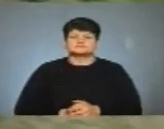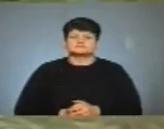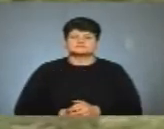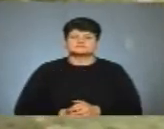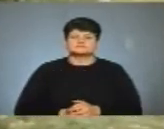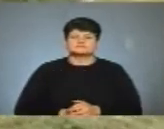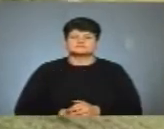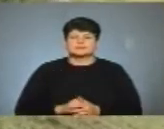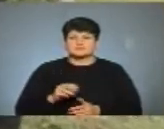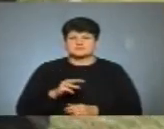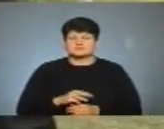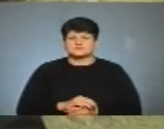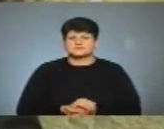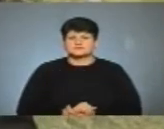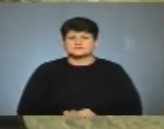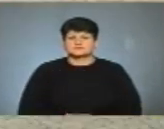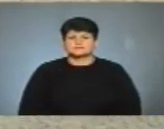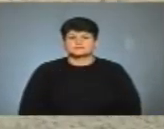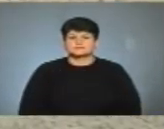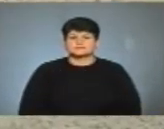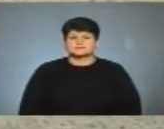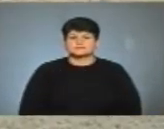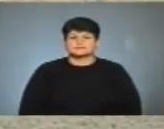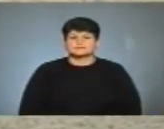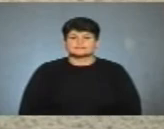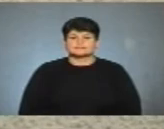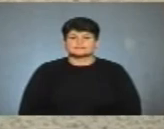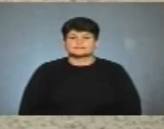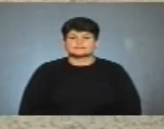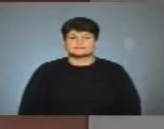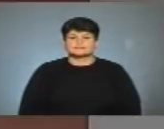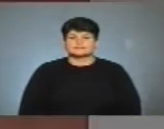Марія Котенко, Оксана Галіяш, новини на Суспільному, Тернопіль.